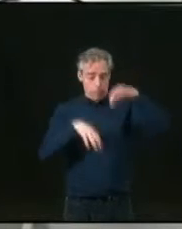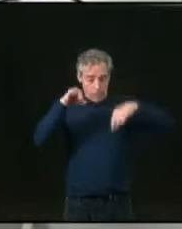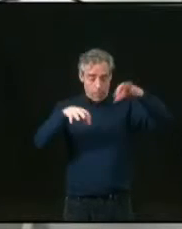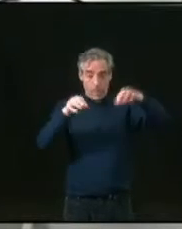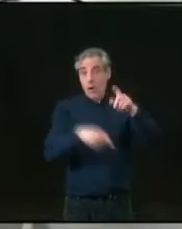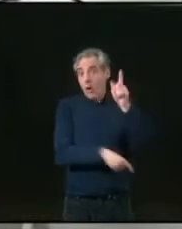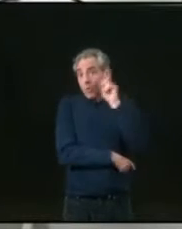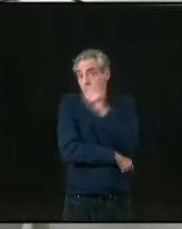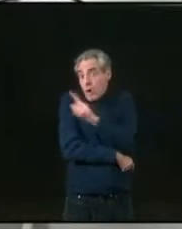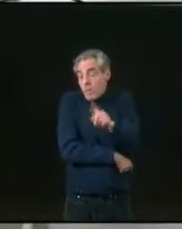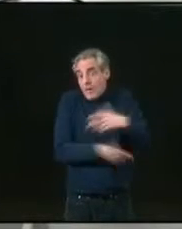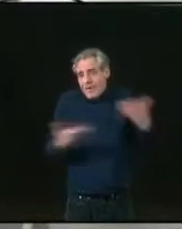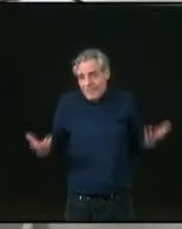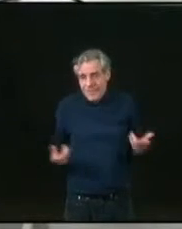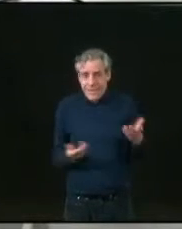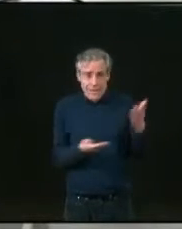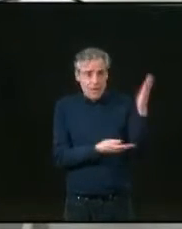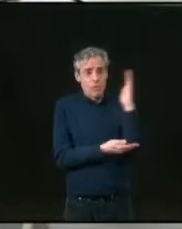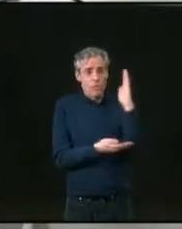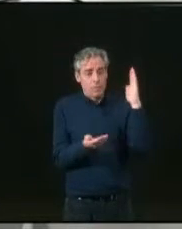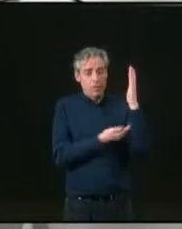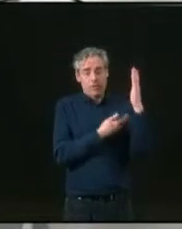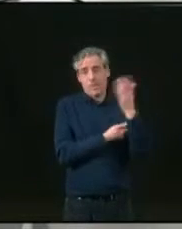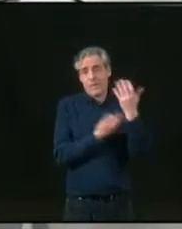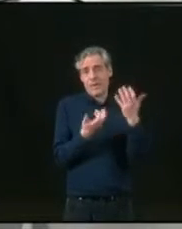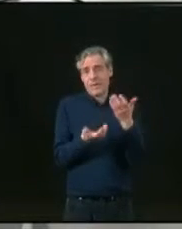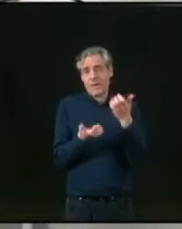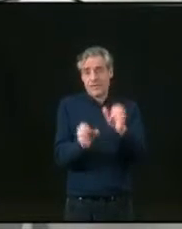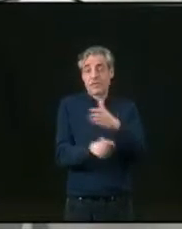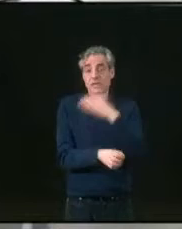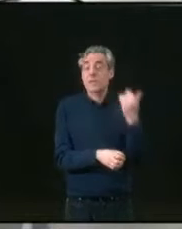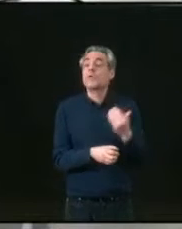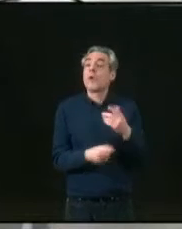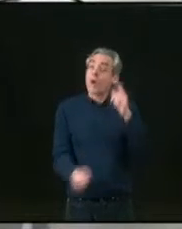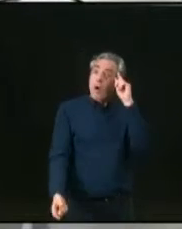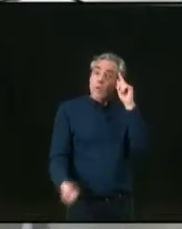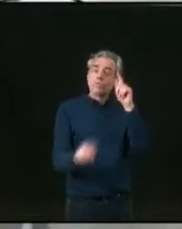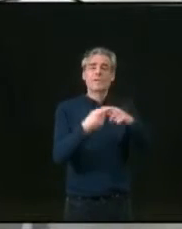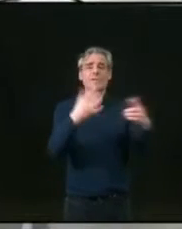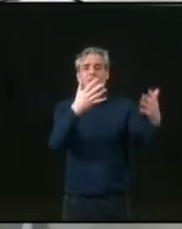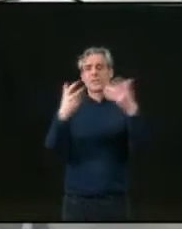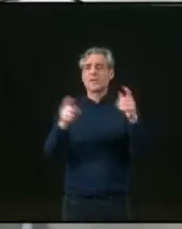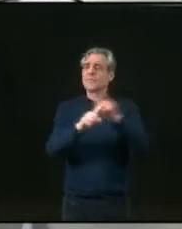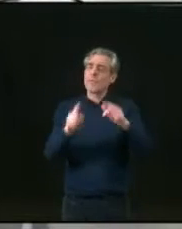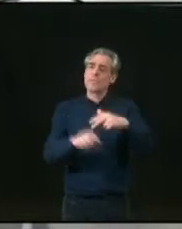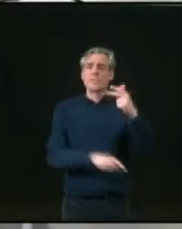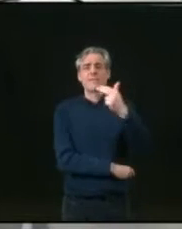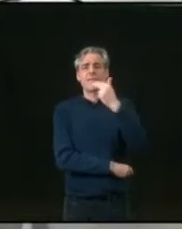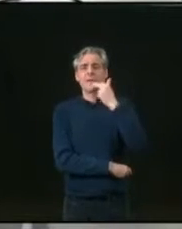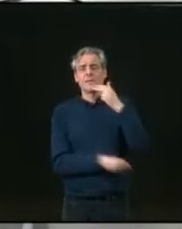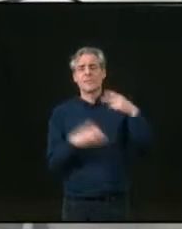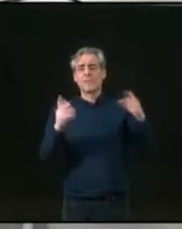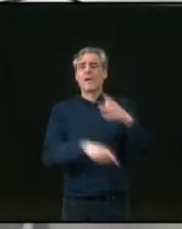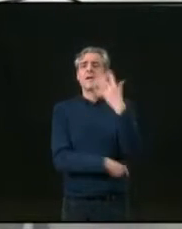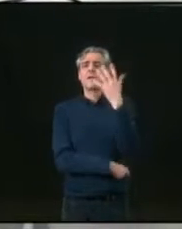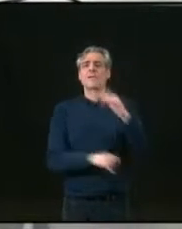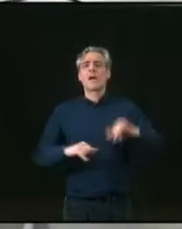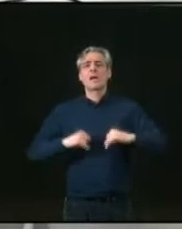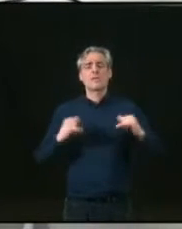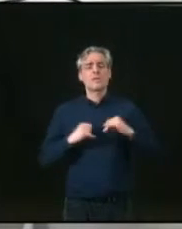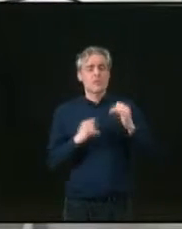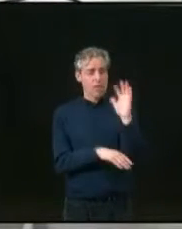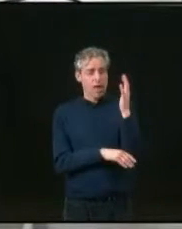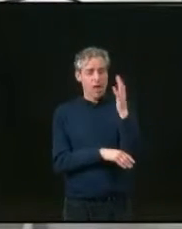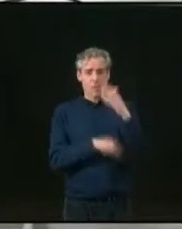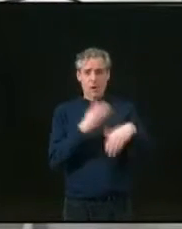Planter des arbres, pourquoi pas ? Ne pas en couper, c'est mieux. L'objectif ne doit pas être chiffré, mais qualitatif. Cinq jeunes arbres ne remplaceront